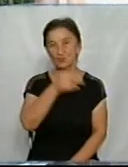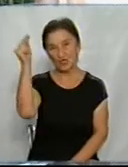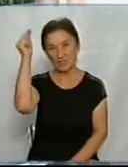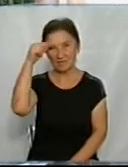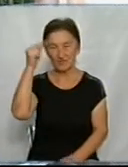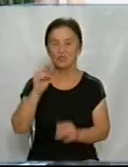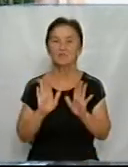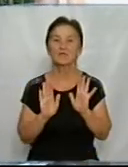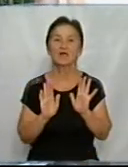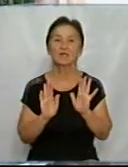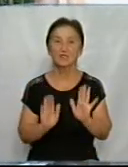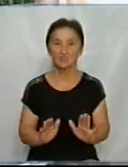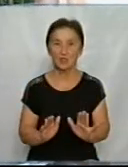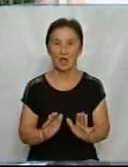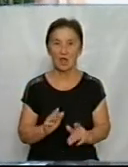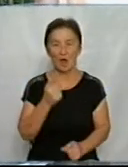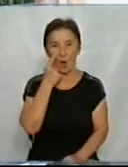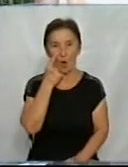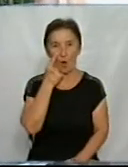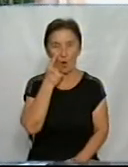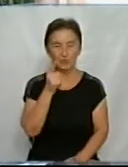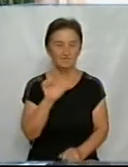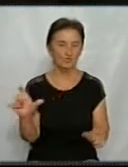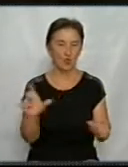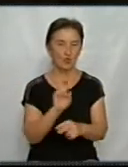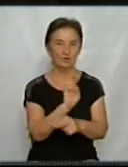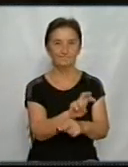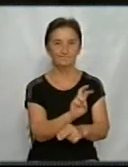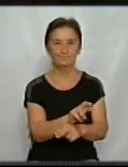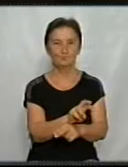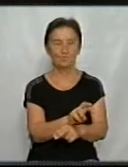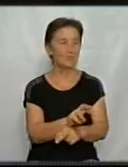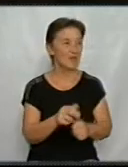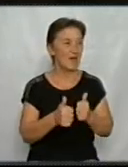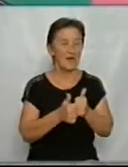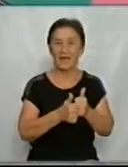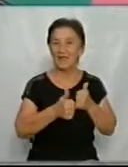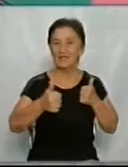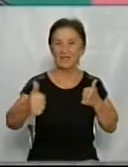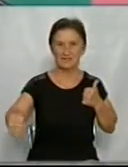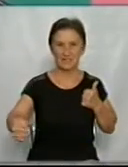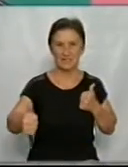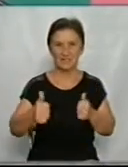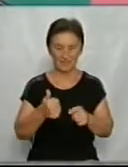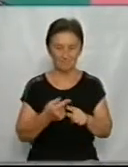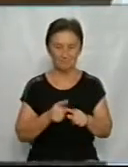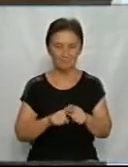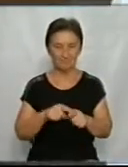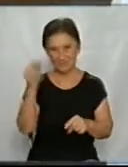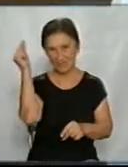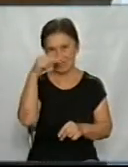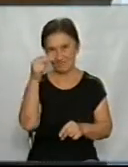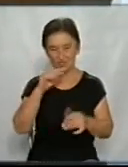лише очній формі, тобто ходити в школу. Дистанційне навчання у селі неякісне, каже завідувач школи.